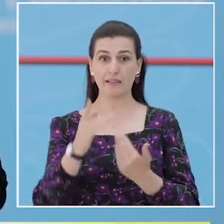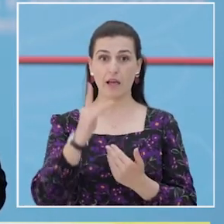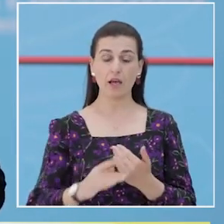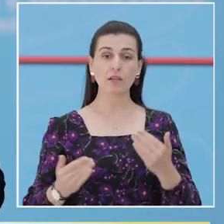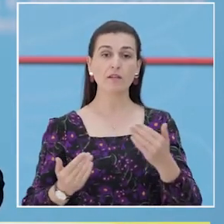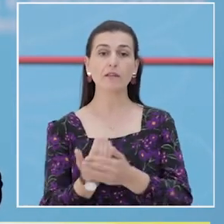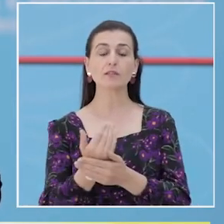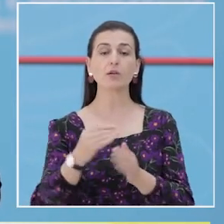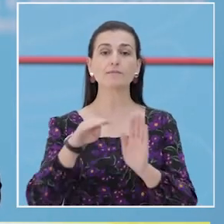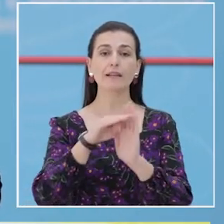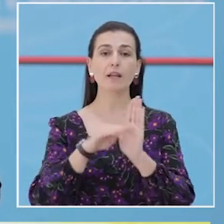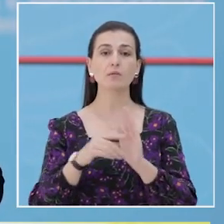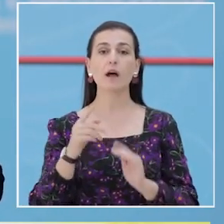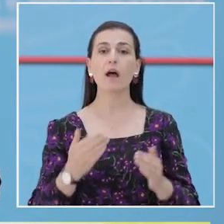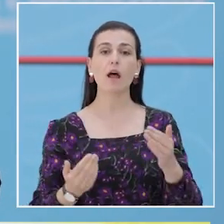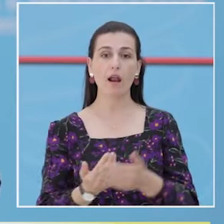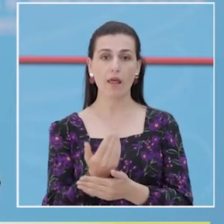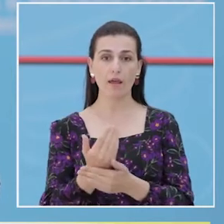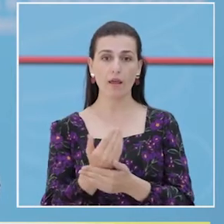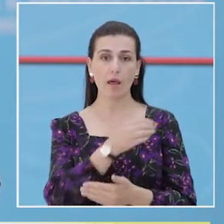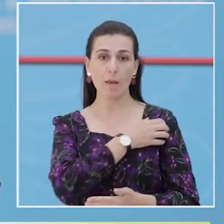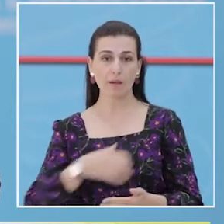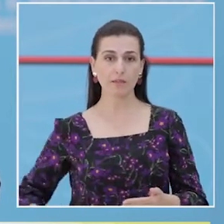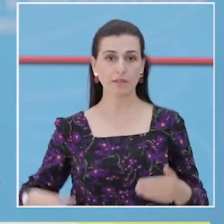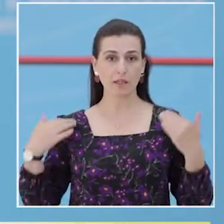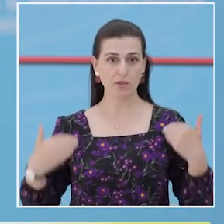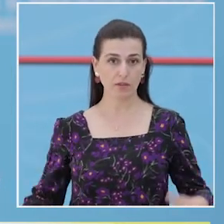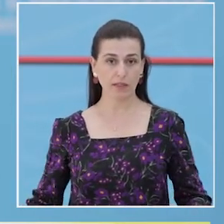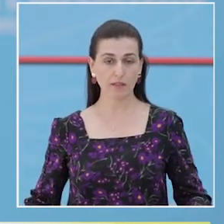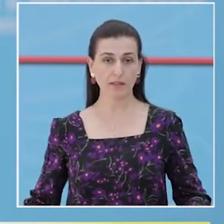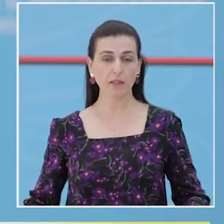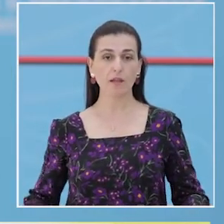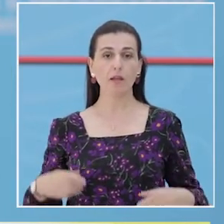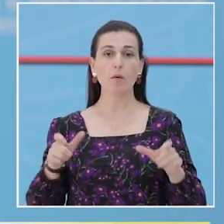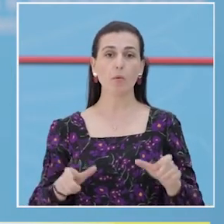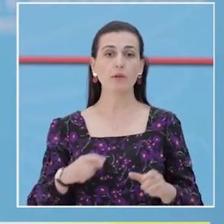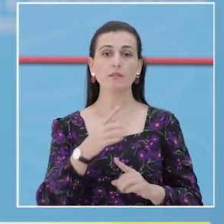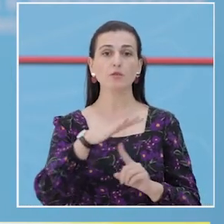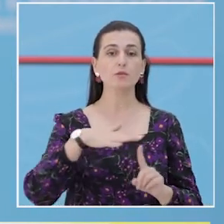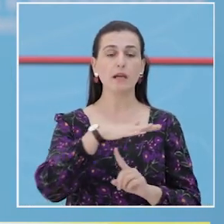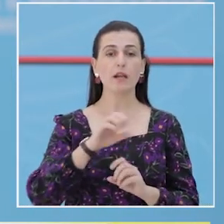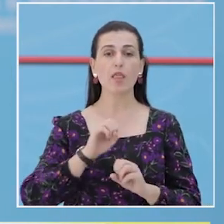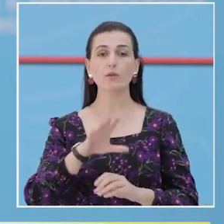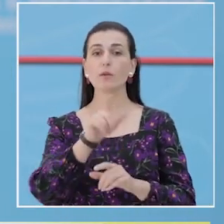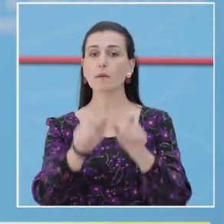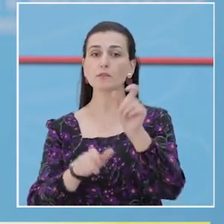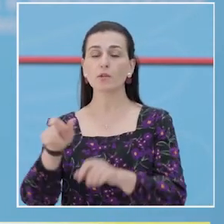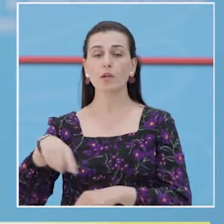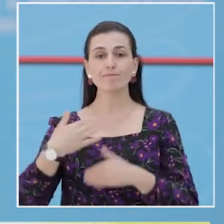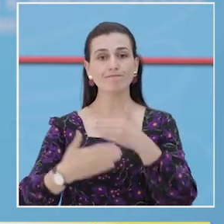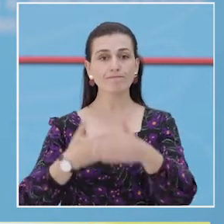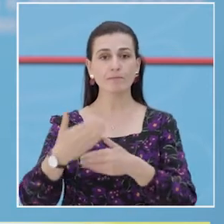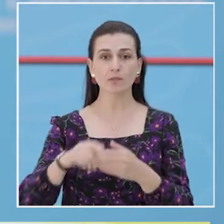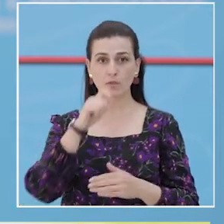rastet që kanë patru nevoj për të rejtim të specializuar në spitalet. Nga e hana, masa dhe fëllojnë të letësohan. Ministria e